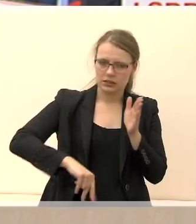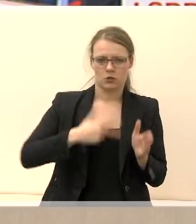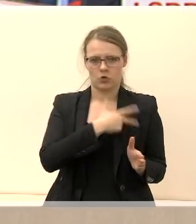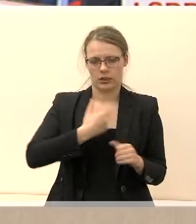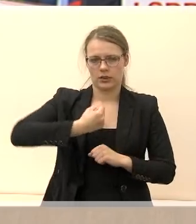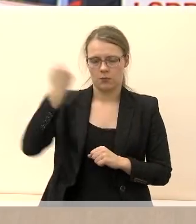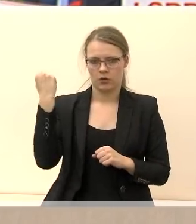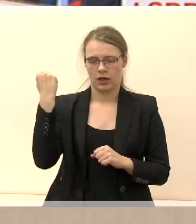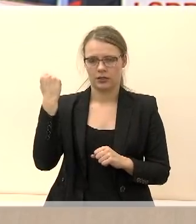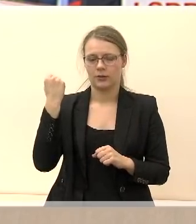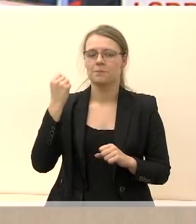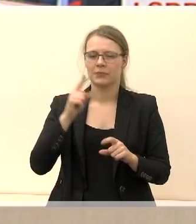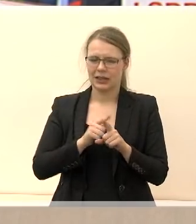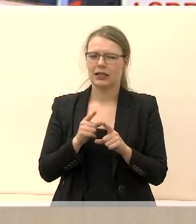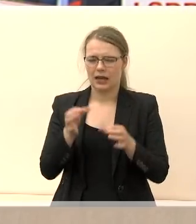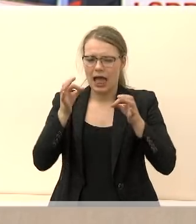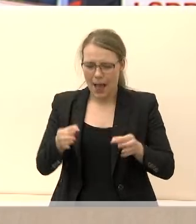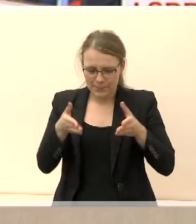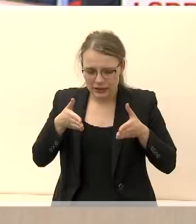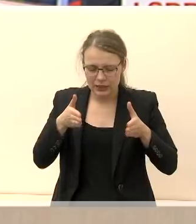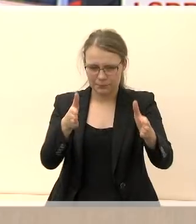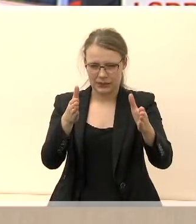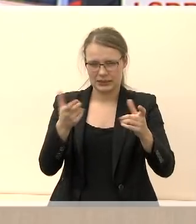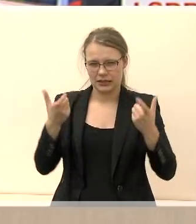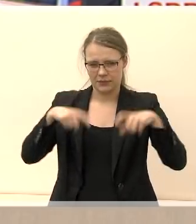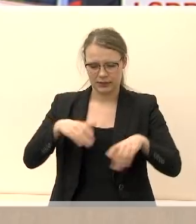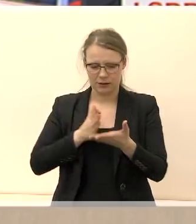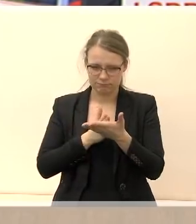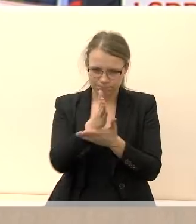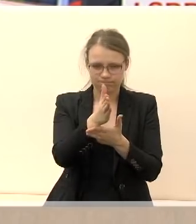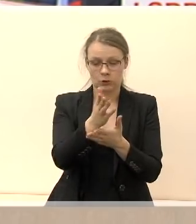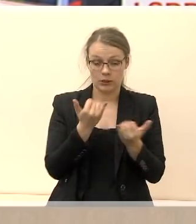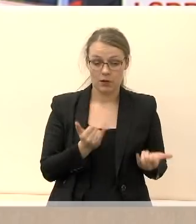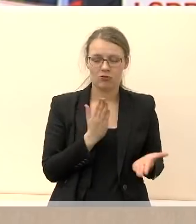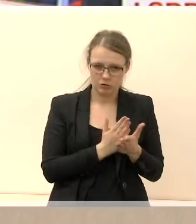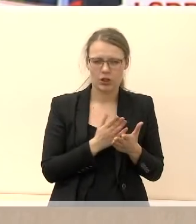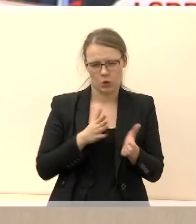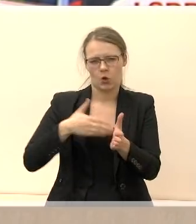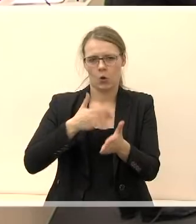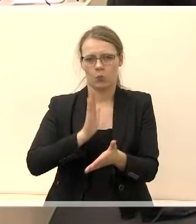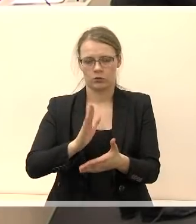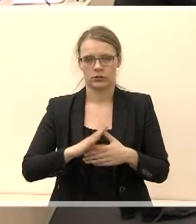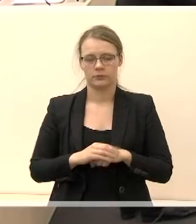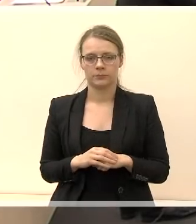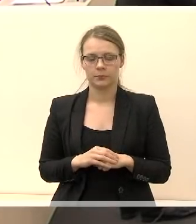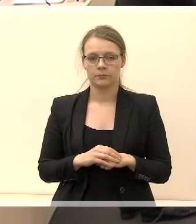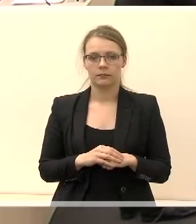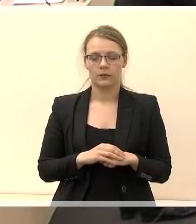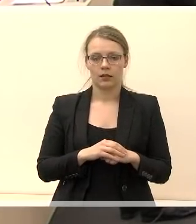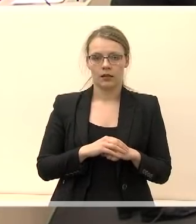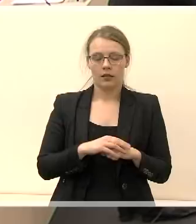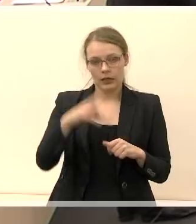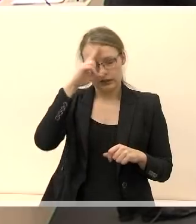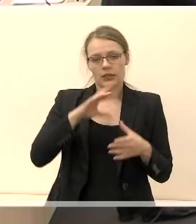ir išlaikyti teisingą kryptį savaldybės, kurioje ir dabar esame. Dėkui. Tėvinis sąjungos, Lietuvos